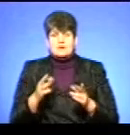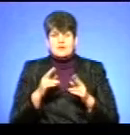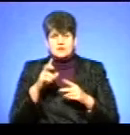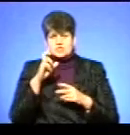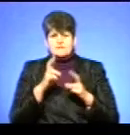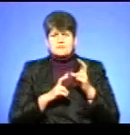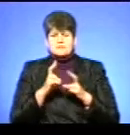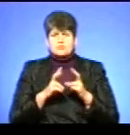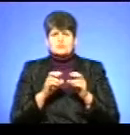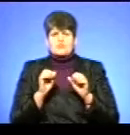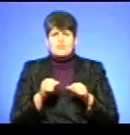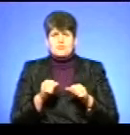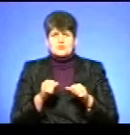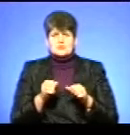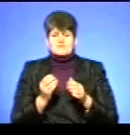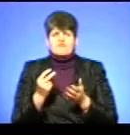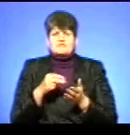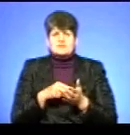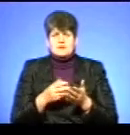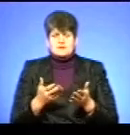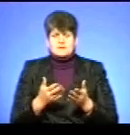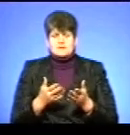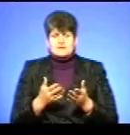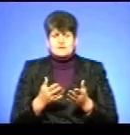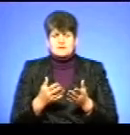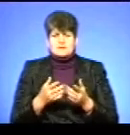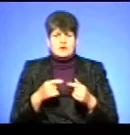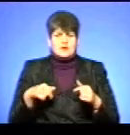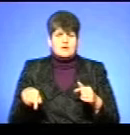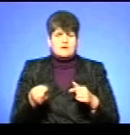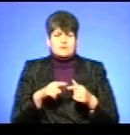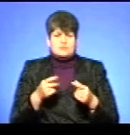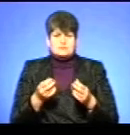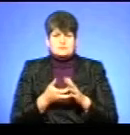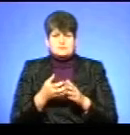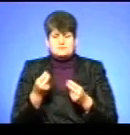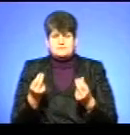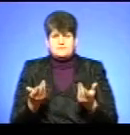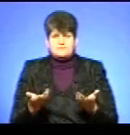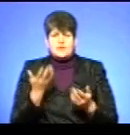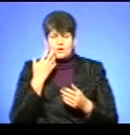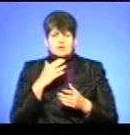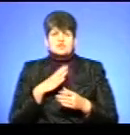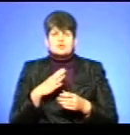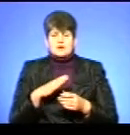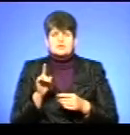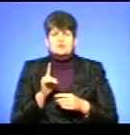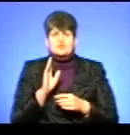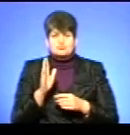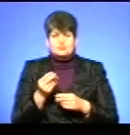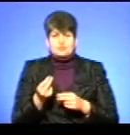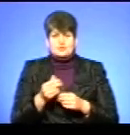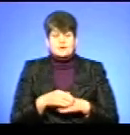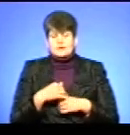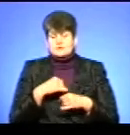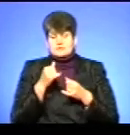підприємство може стати на ноги? Як ми кругом тендера відхилені? Коли орієнт давно очікуєте, що прийдуть кошти?